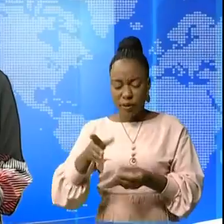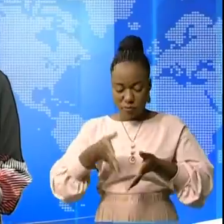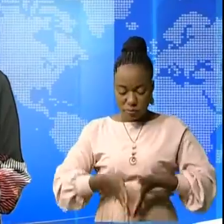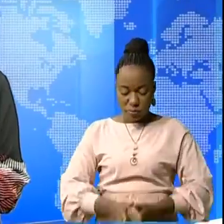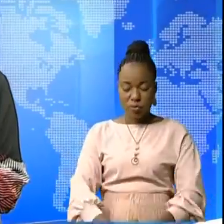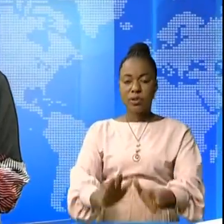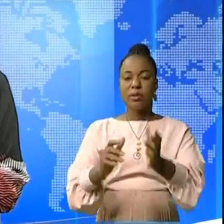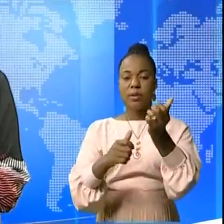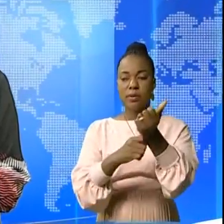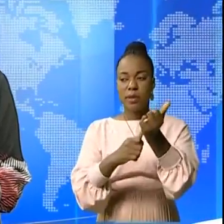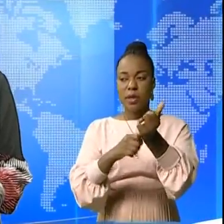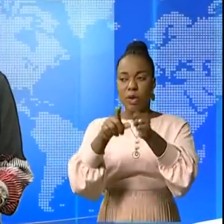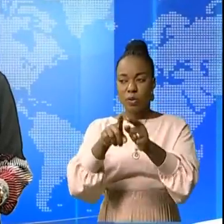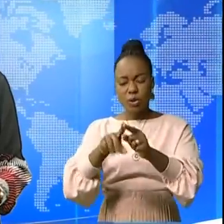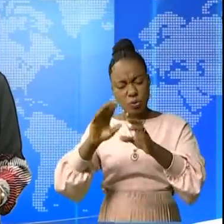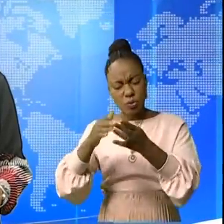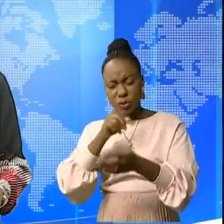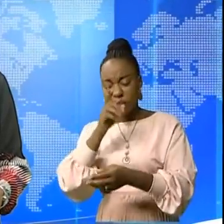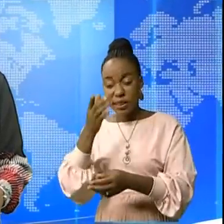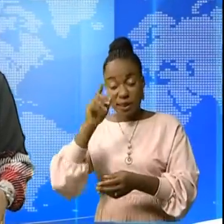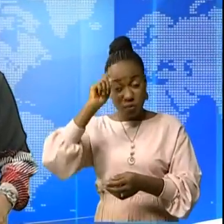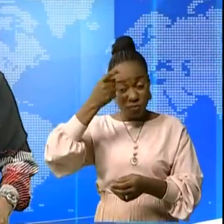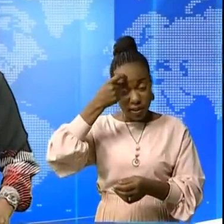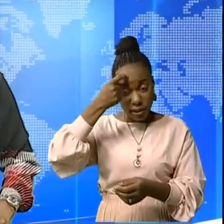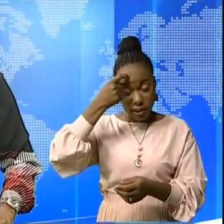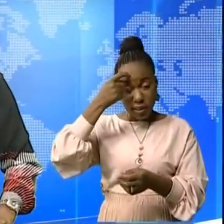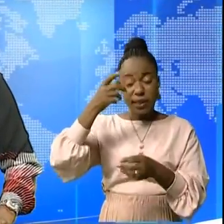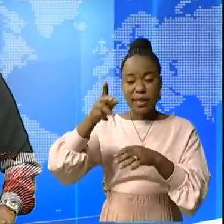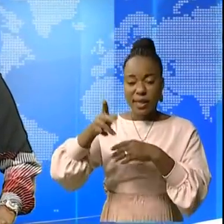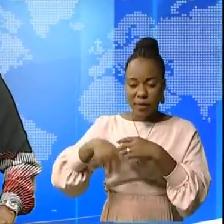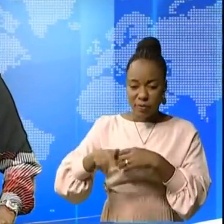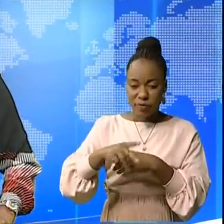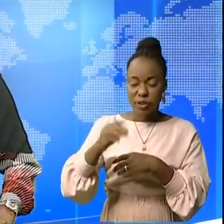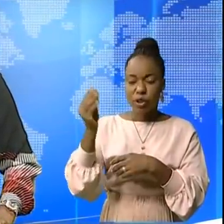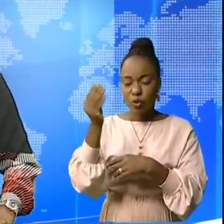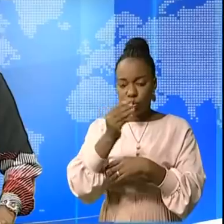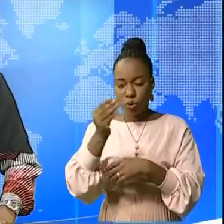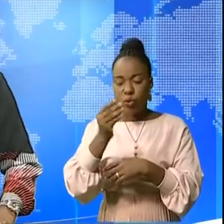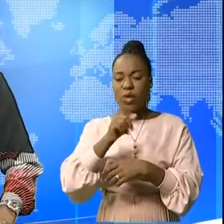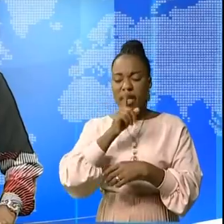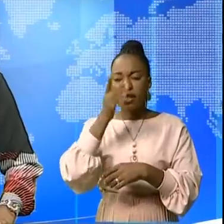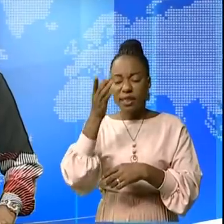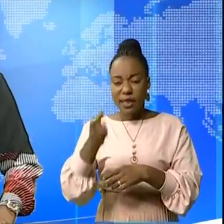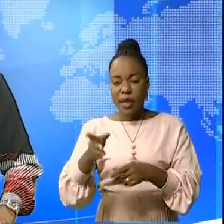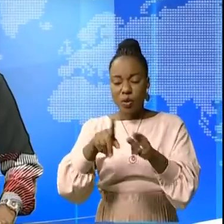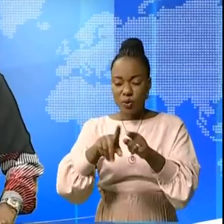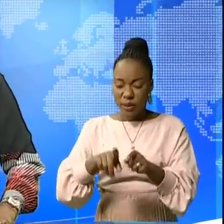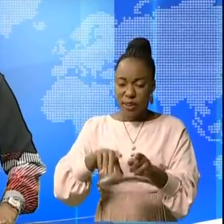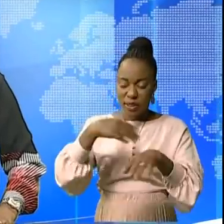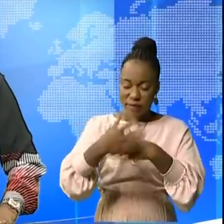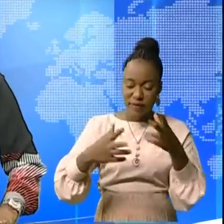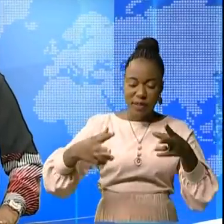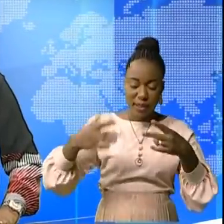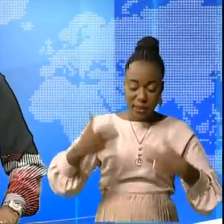et même l'imagerie médicale. C'est le gouverneur de la province du Kuilu, Willy Itundala, qui a présidé la